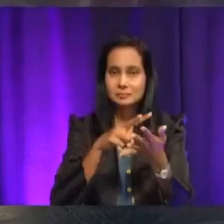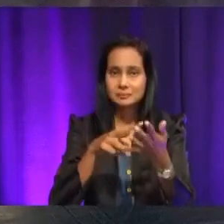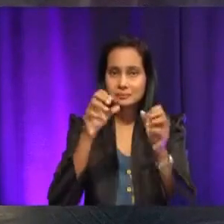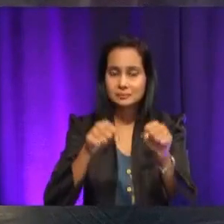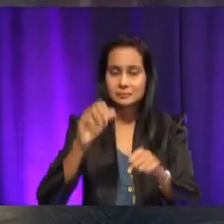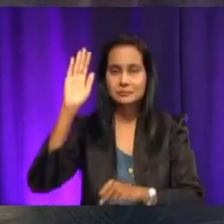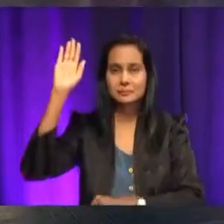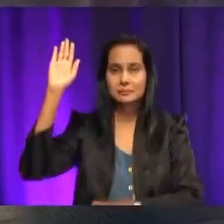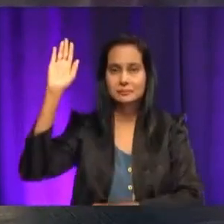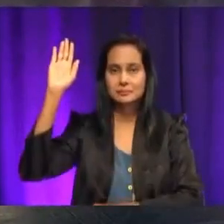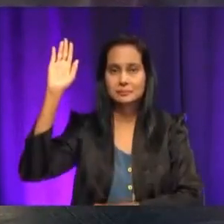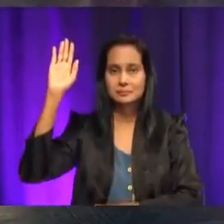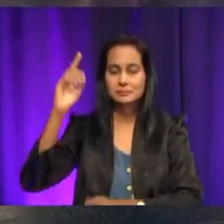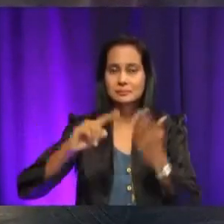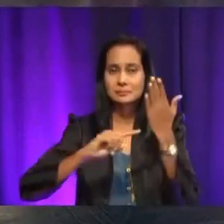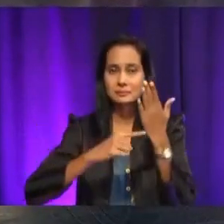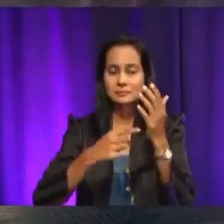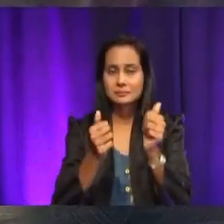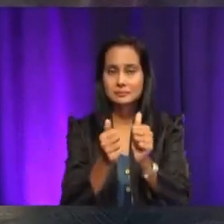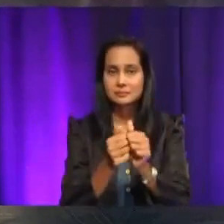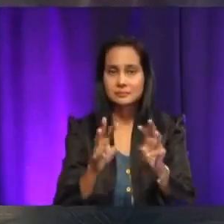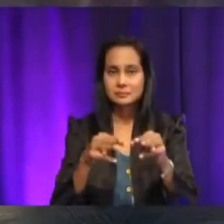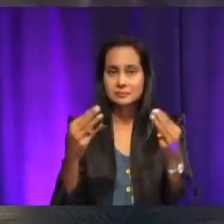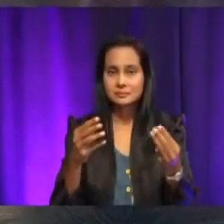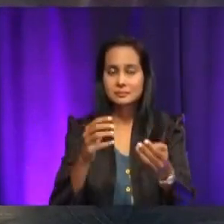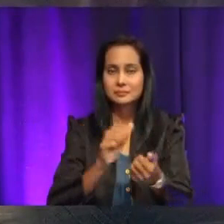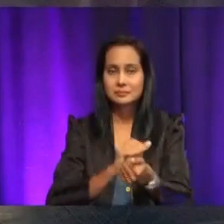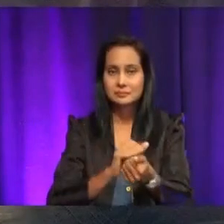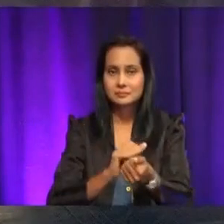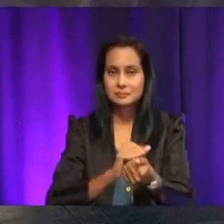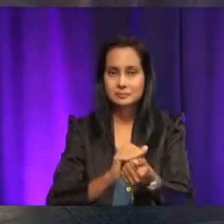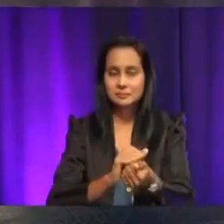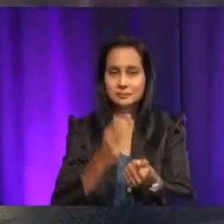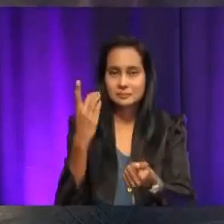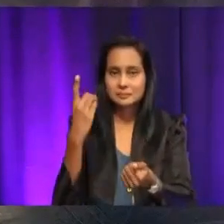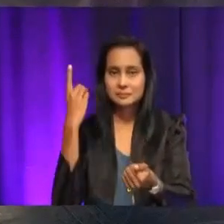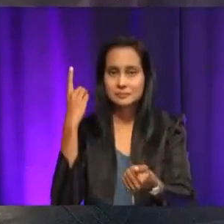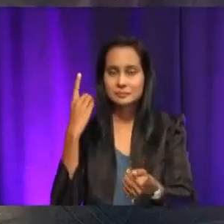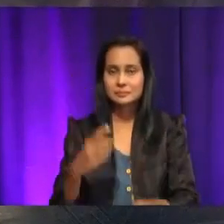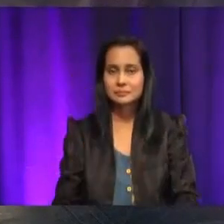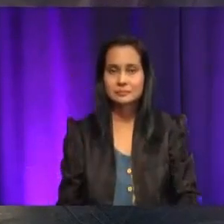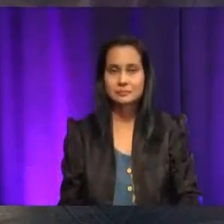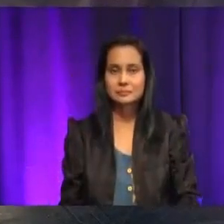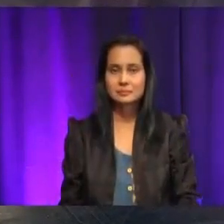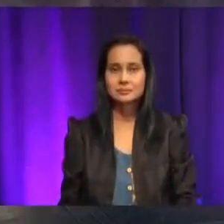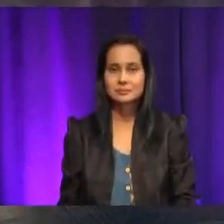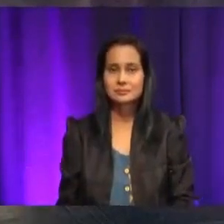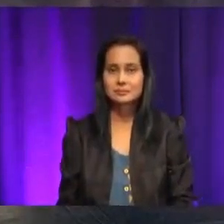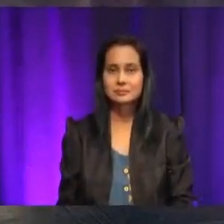mulakan dengan manual pencuci terlebih dahulu. Hmm, di sebelah Kak Ria ni. Okey, Cikgu dah ada yang angkat tangan, Cikgu? Okey, silakan.